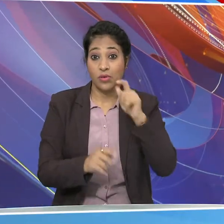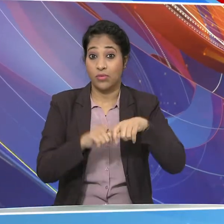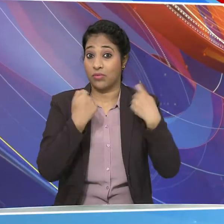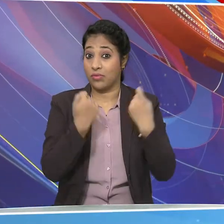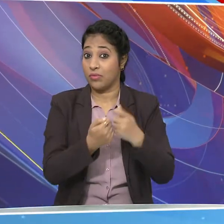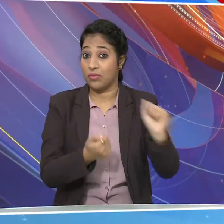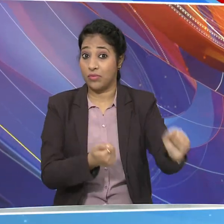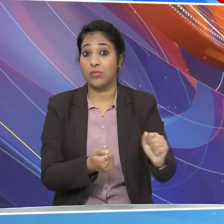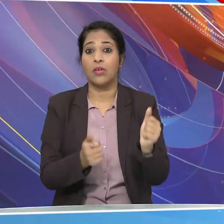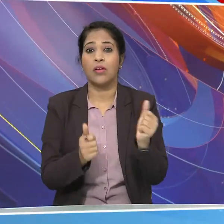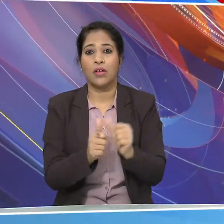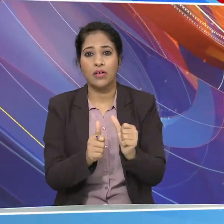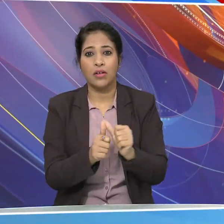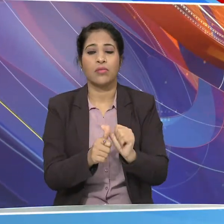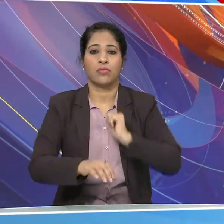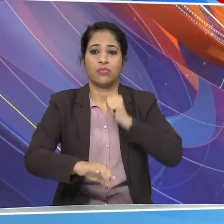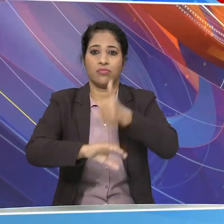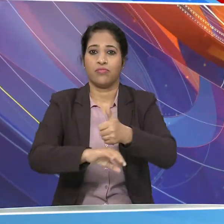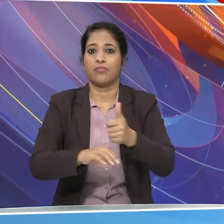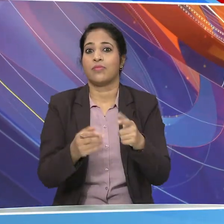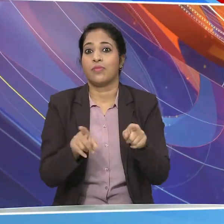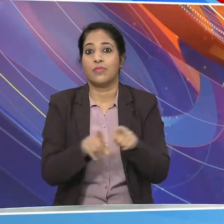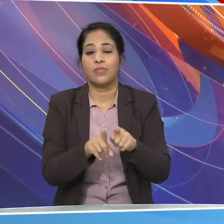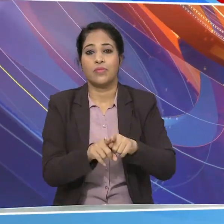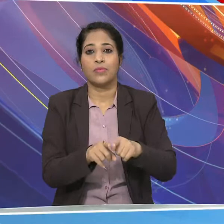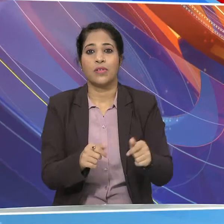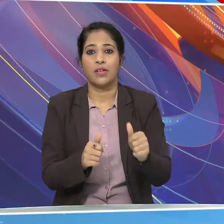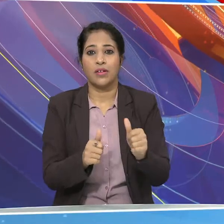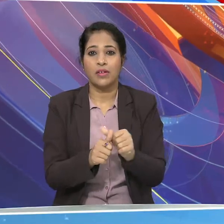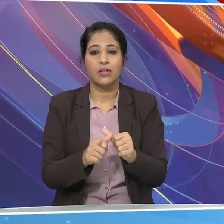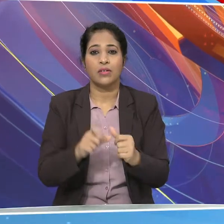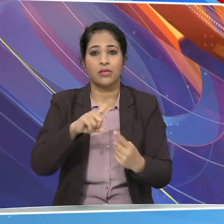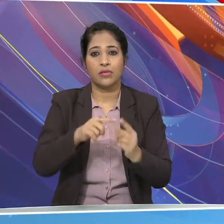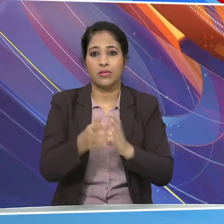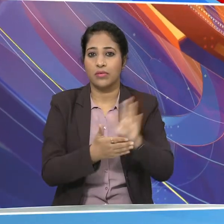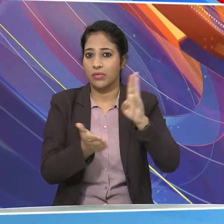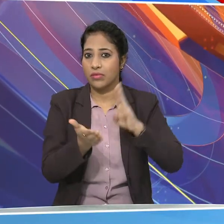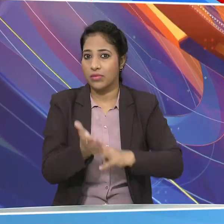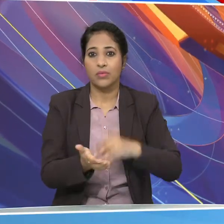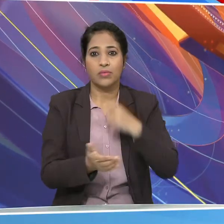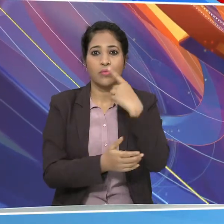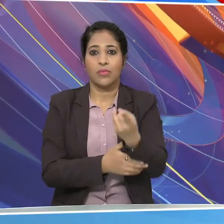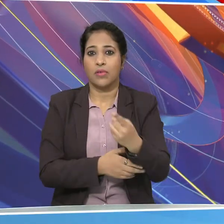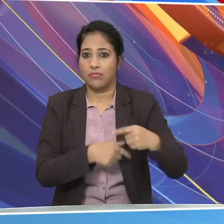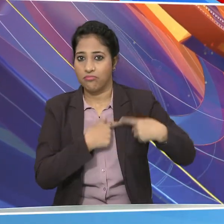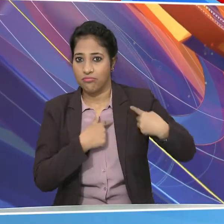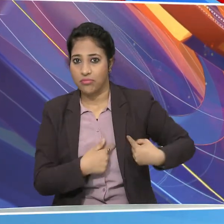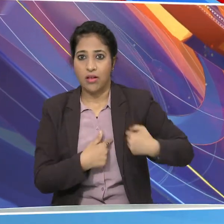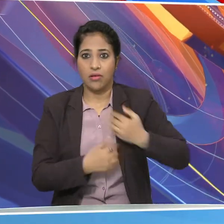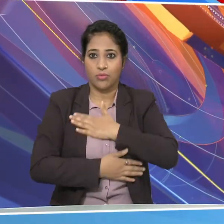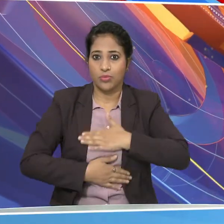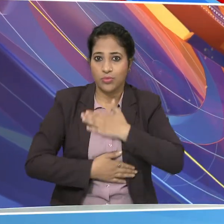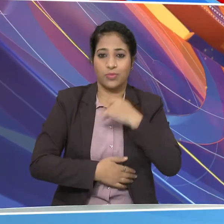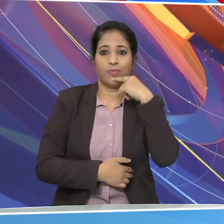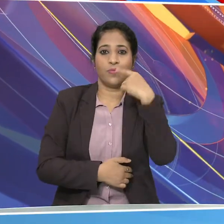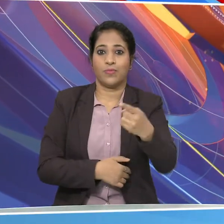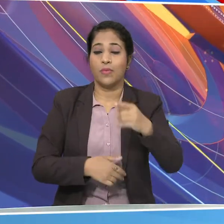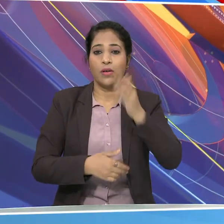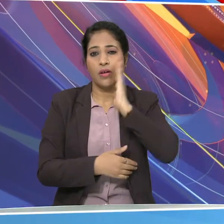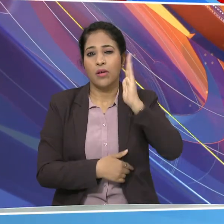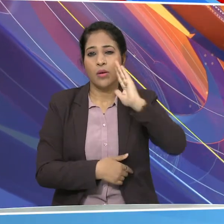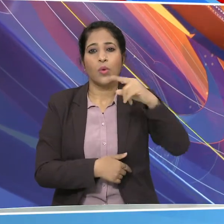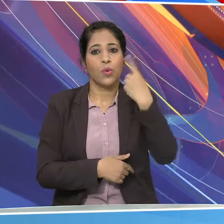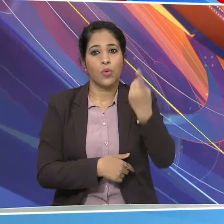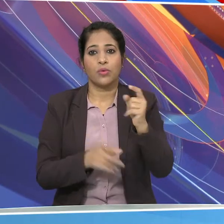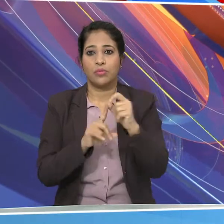आधिकारिक आंथम को लौंच किया जाएगा इस आंथम के बोल है दिल जश्न बोले जुसे तयार किया है प्रसिद संगीतकार